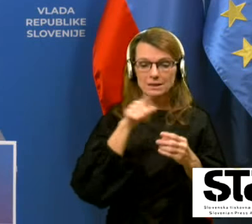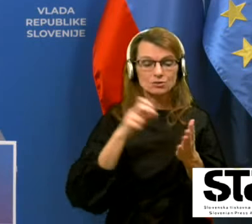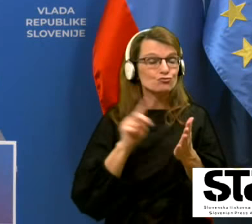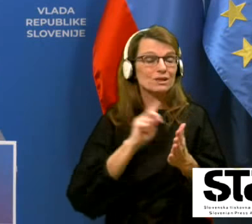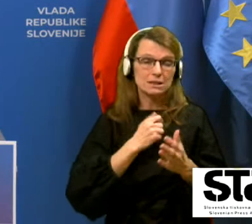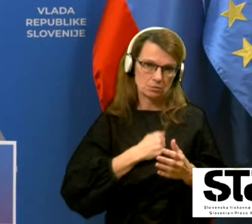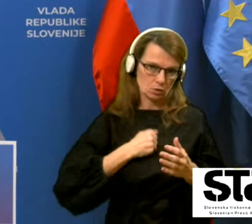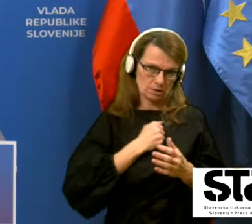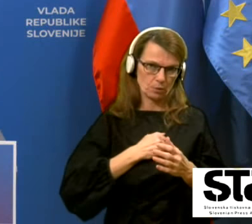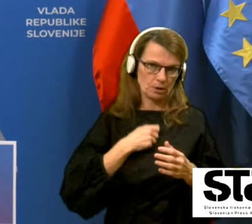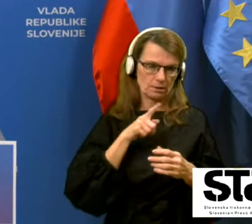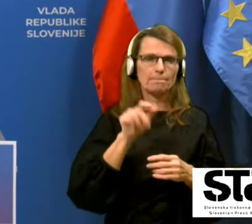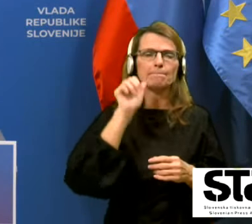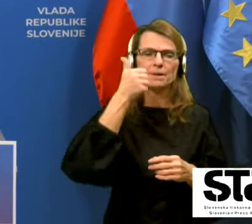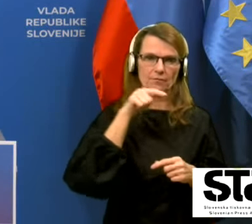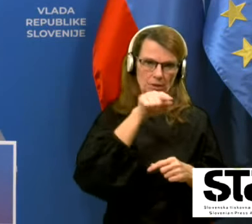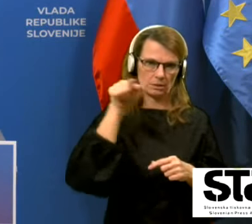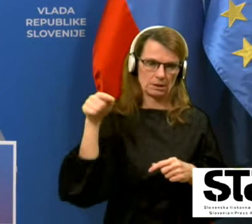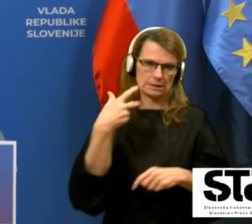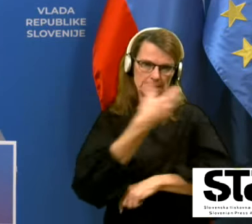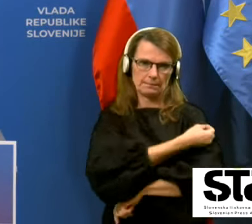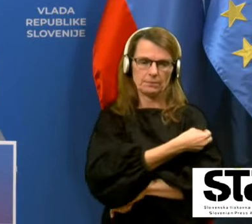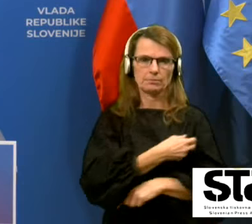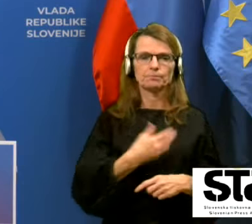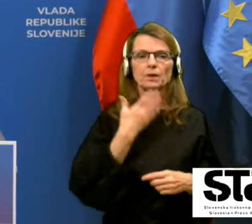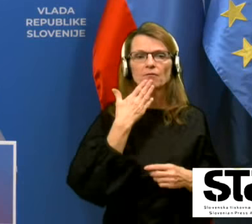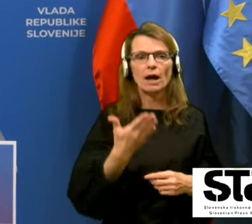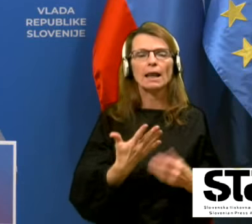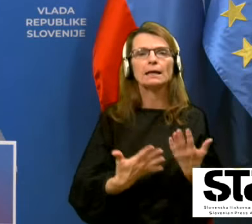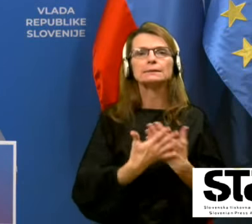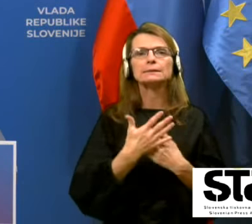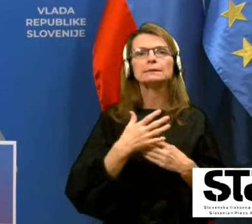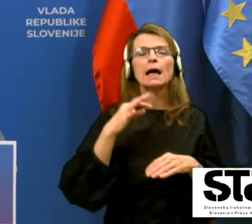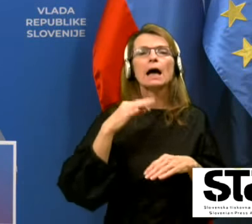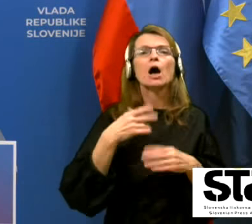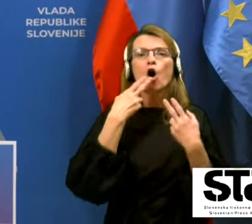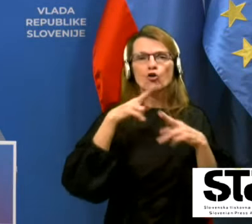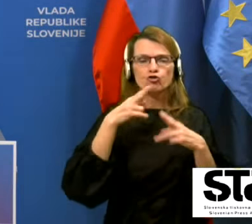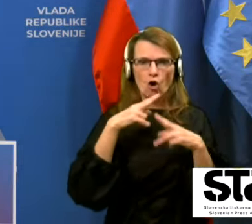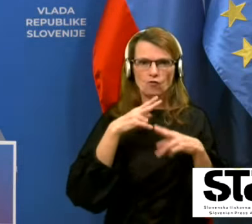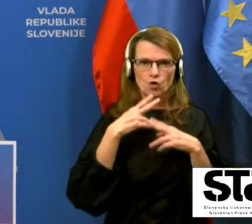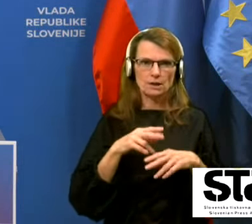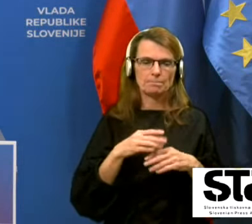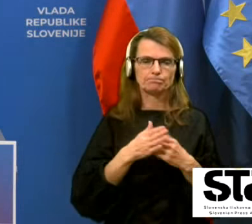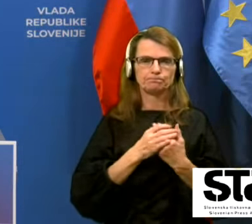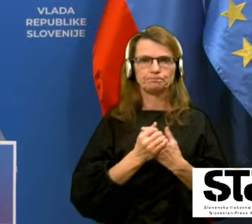Hvala lepa, hvala lepa, doktor Fafanglu, za odgovore in pojasnila.